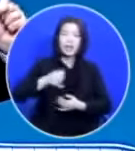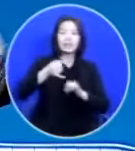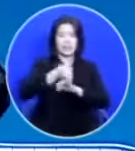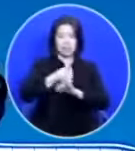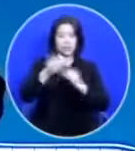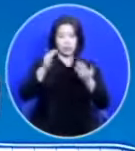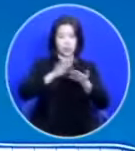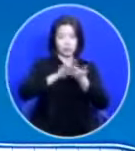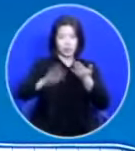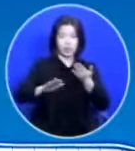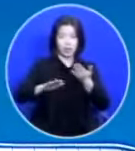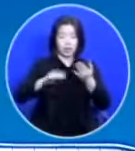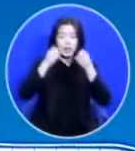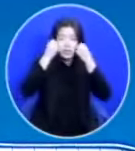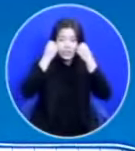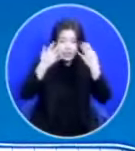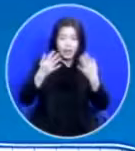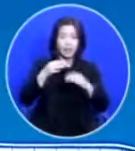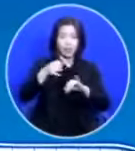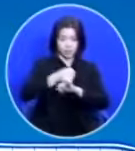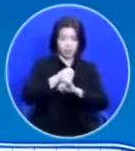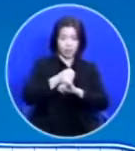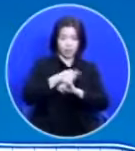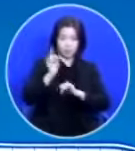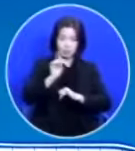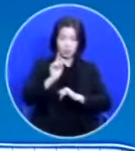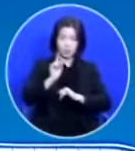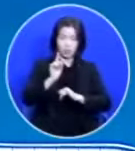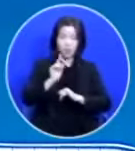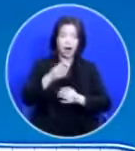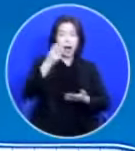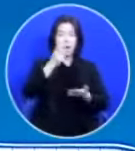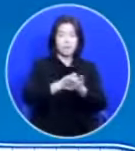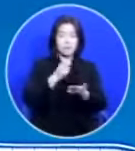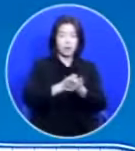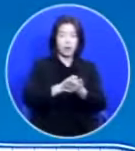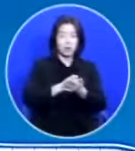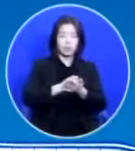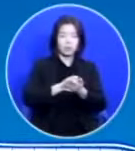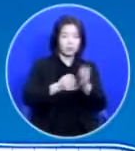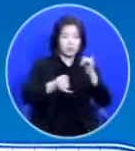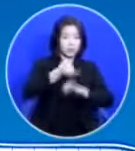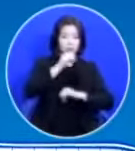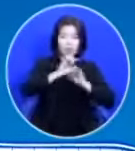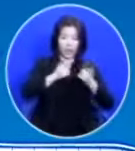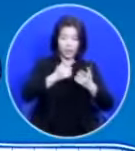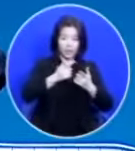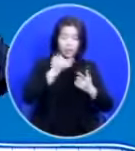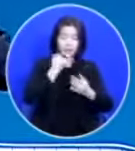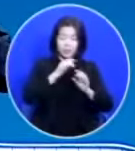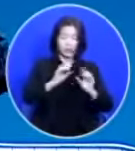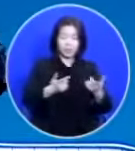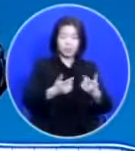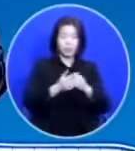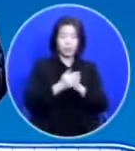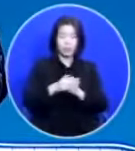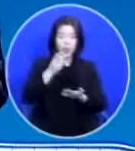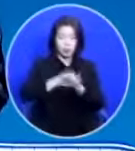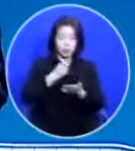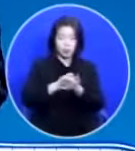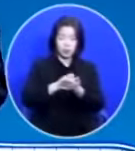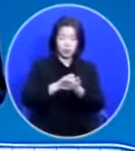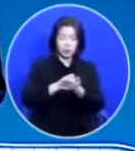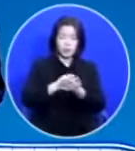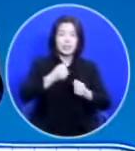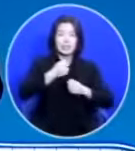새 언약은요 율법을 안 지켜도 된다는 게 아니고 율법을 이제 지킬 수 있도록 해줄